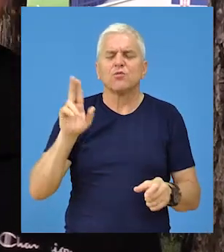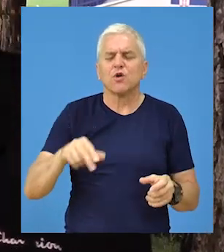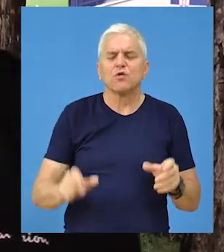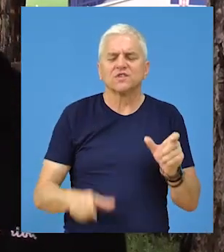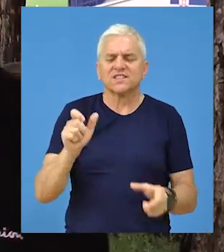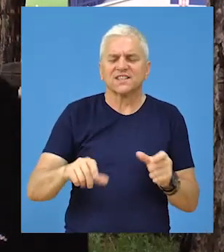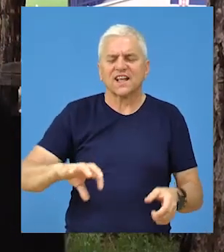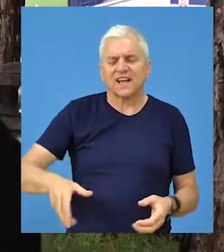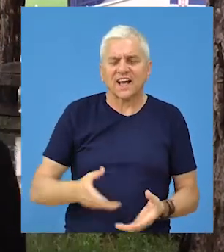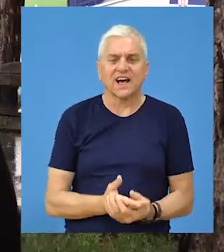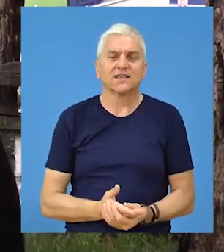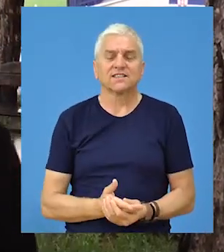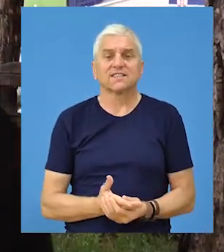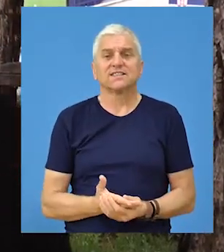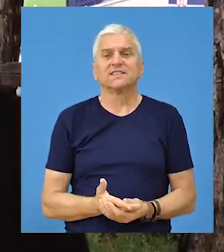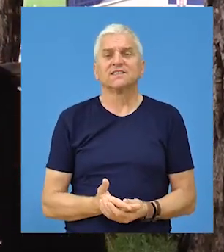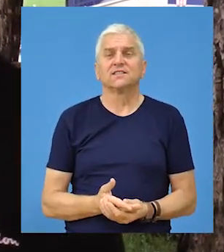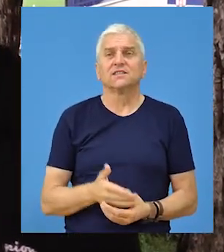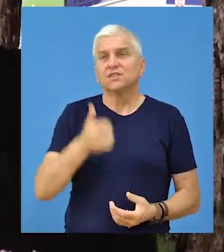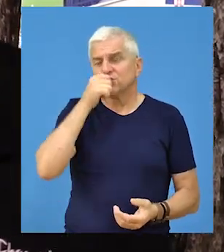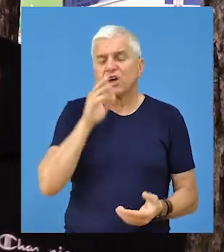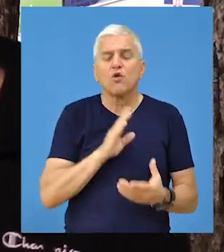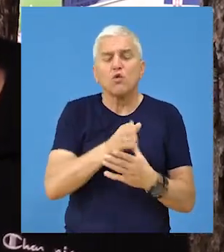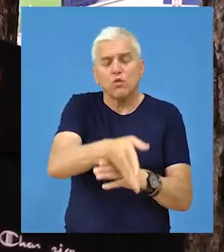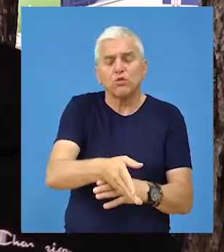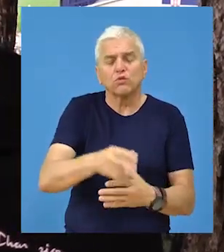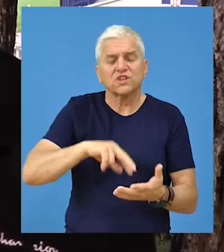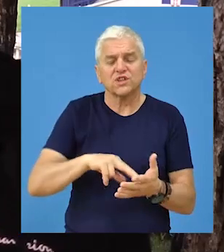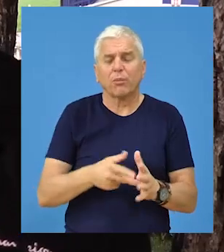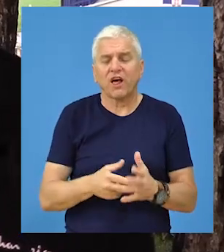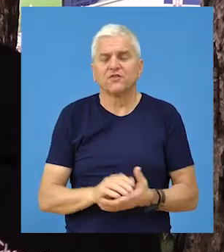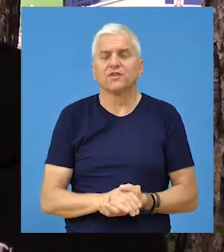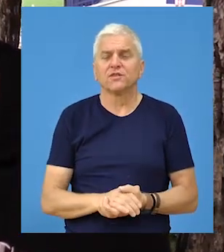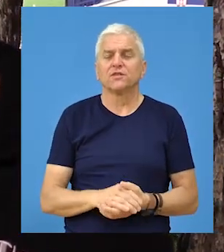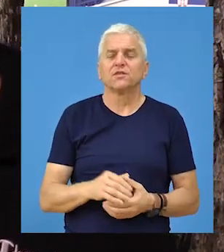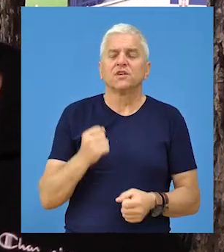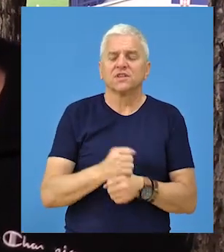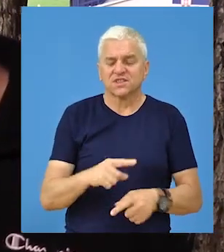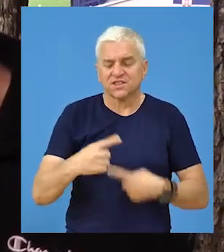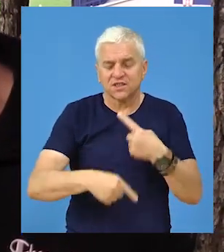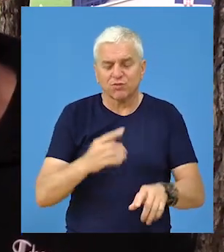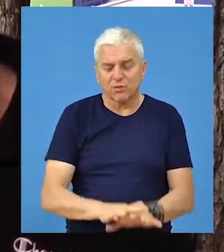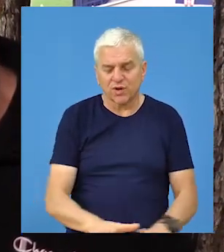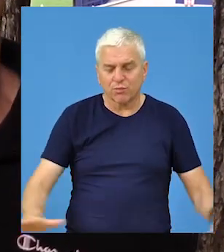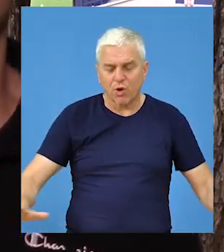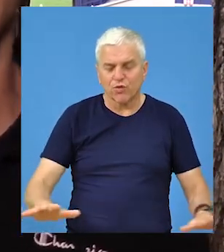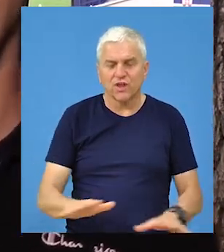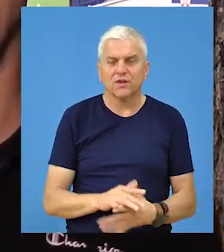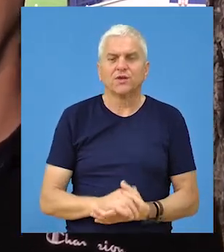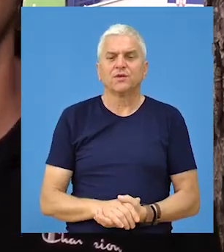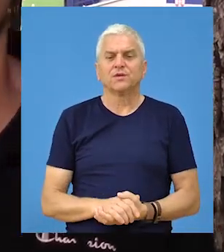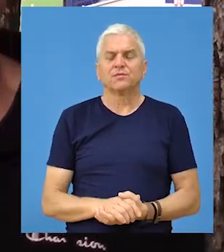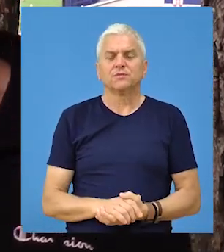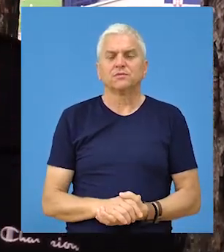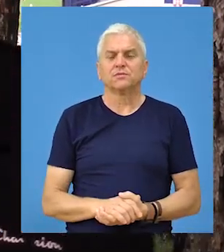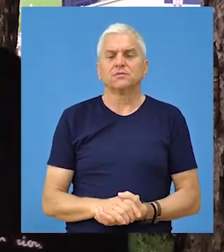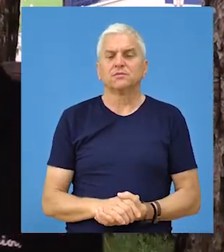grejanja, mogućnosti grejanja na gas. To je što se tiče unutrašnjosti u planu je da se pod zameni, pod